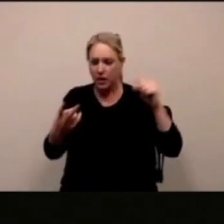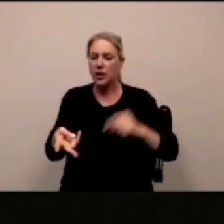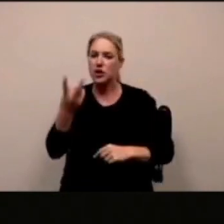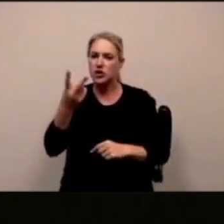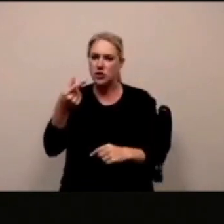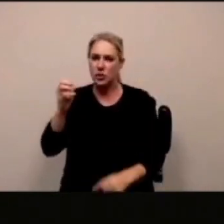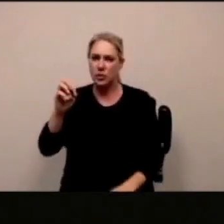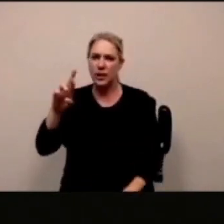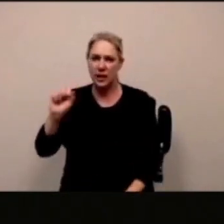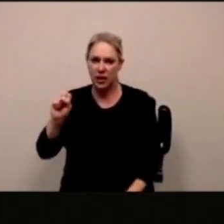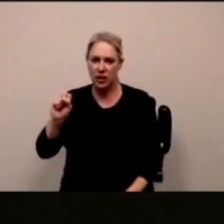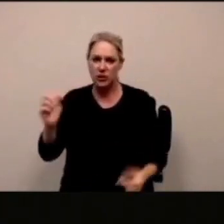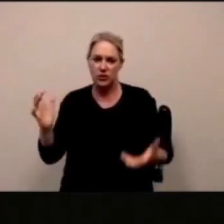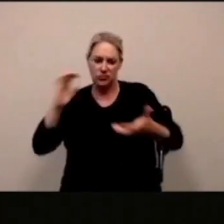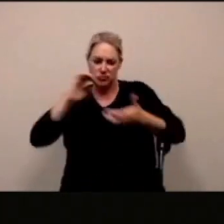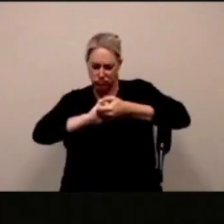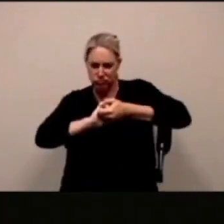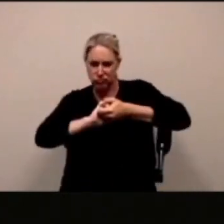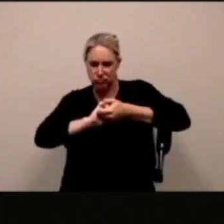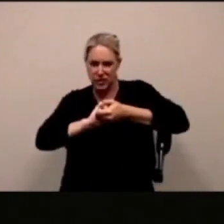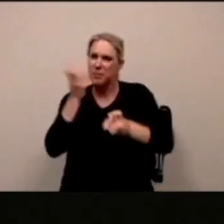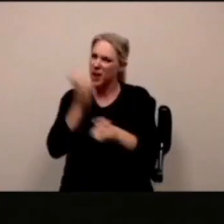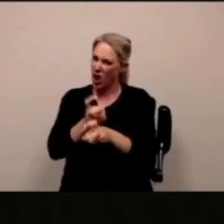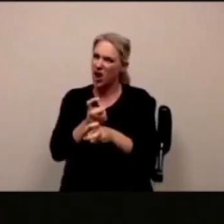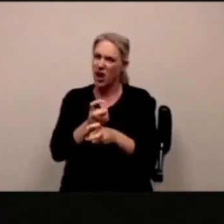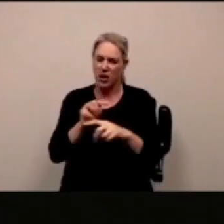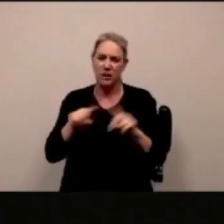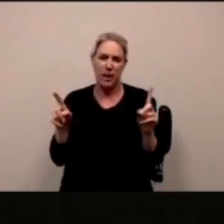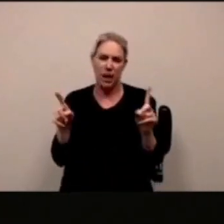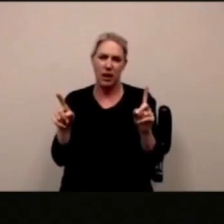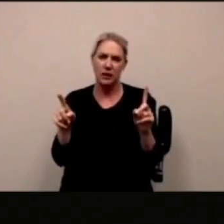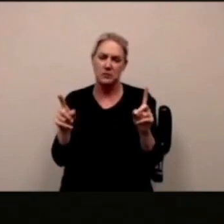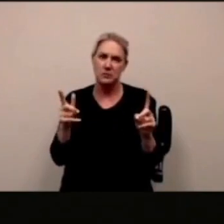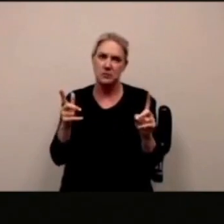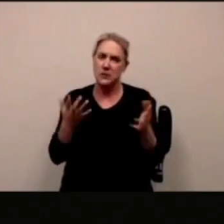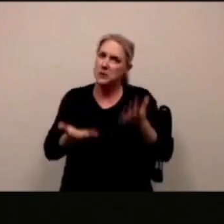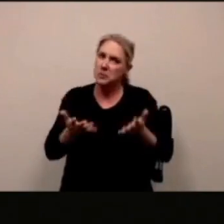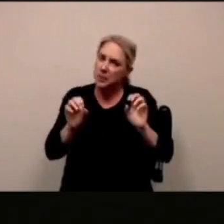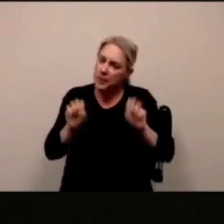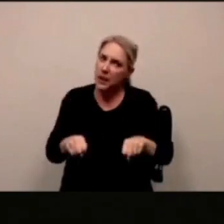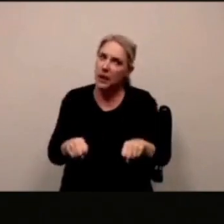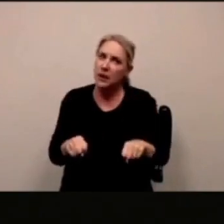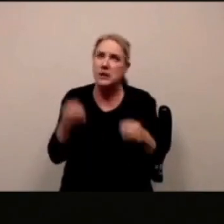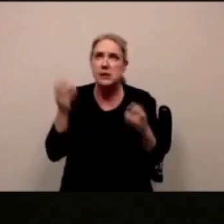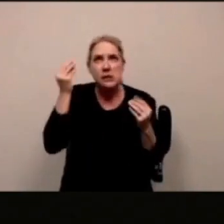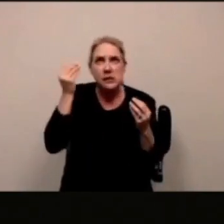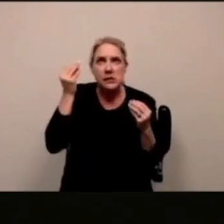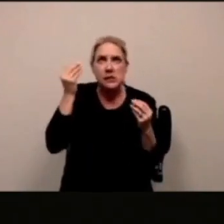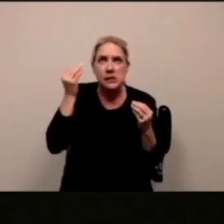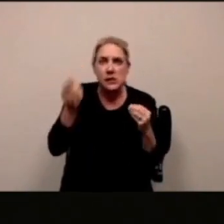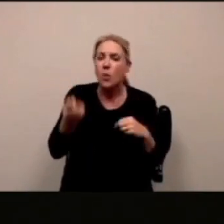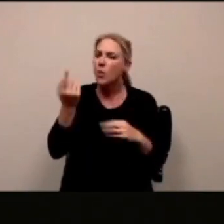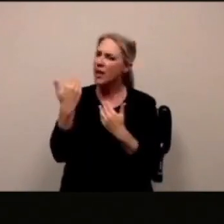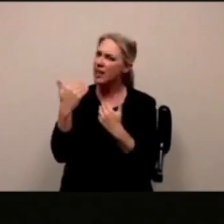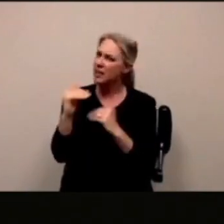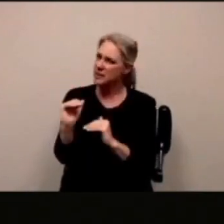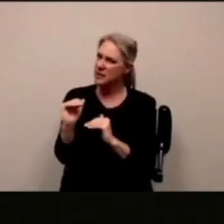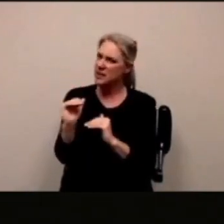abbiamo come un cardine cioè possiamo capovolgere le due cardini uniti